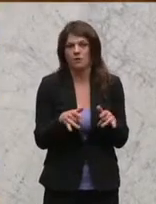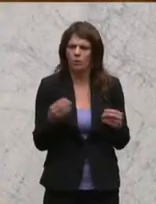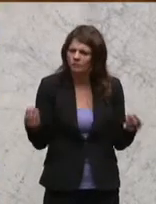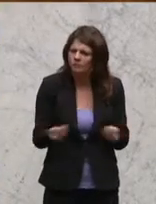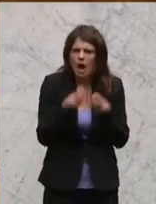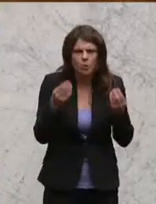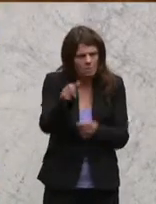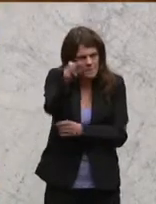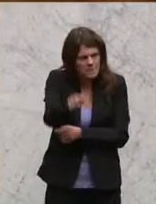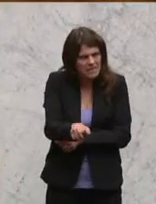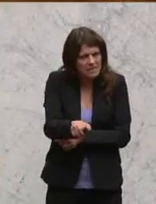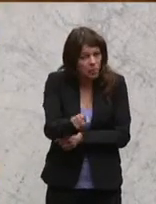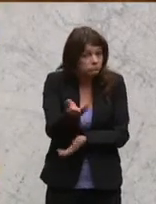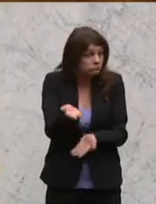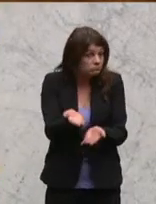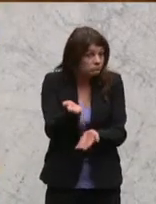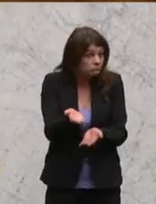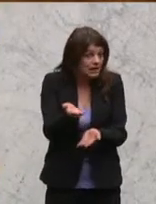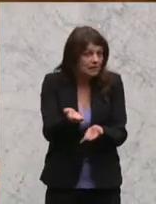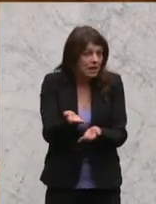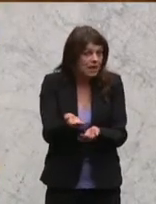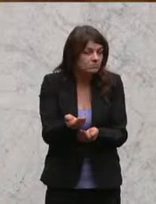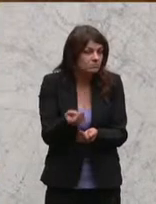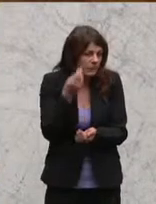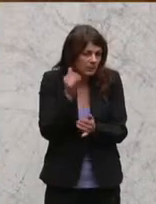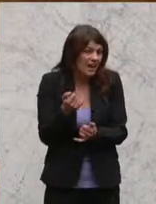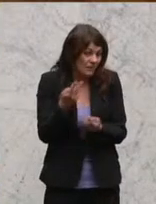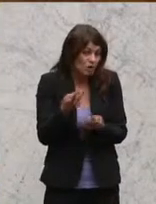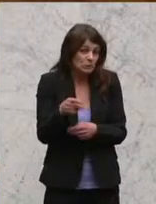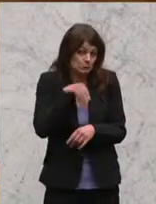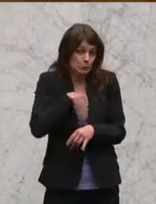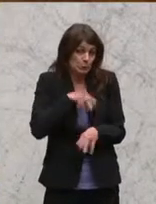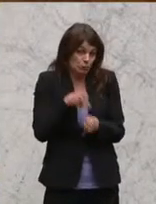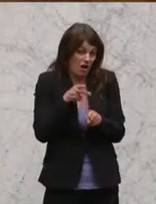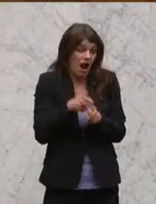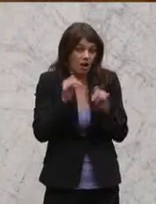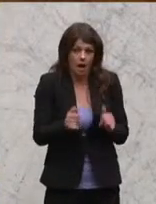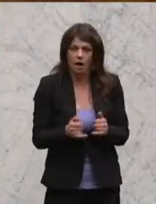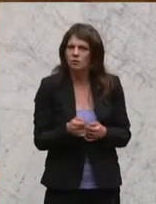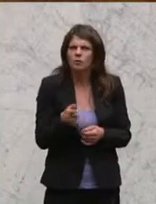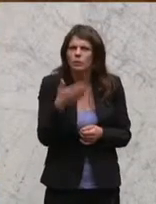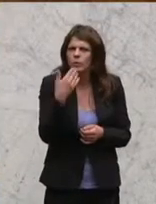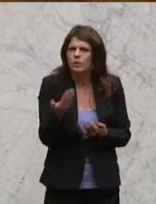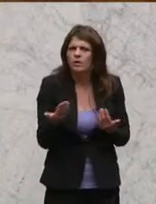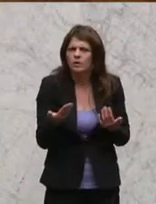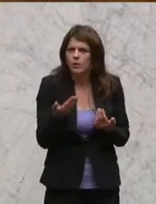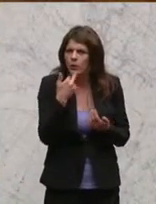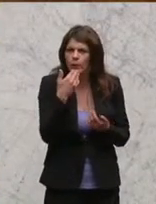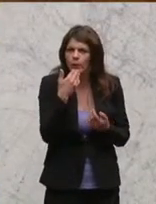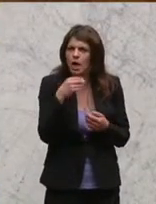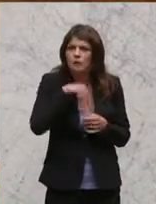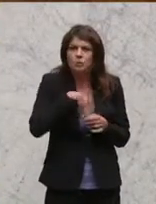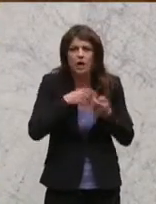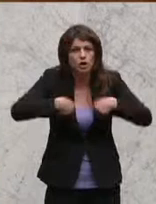warum ist diese Person, möglicherweise, es liegt einiges nahe, auch psychisch krank war, nicht in einer